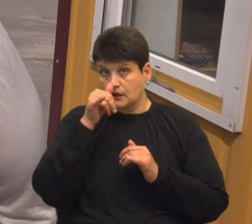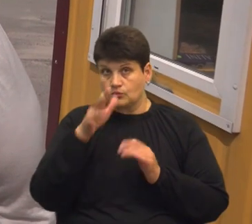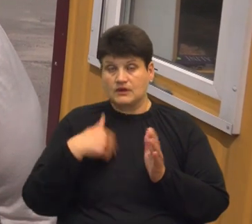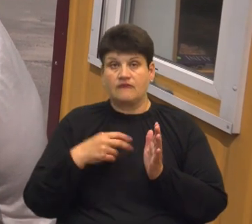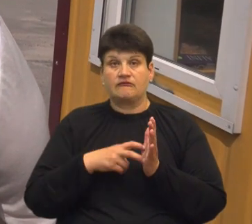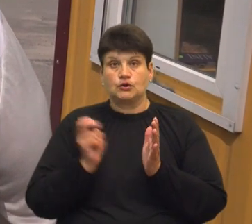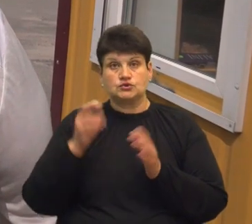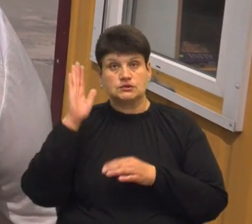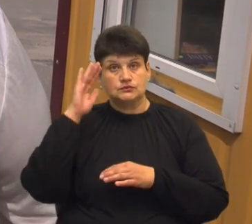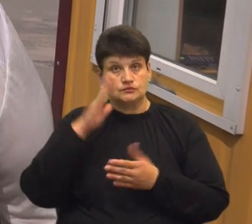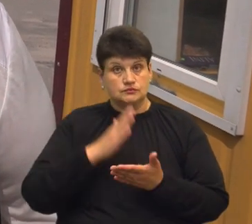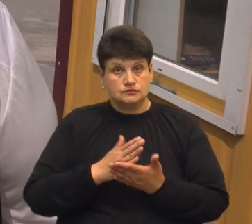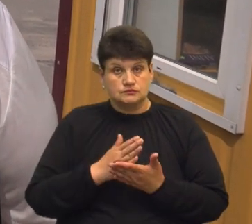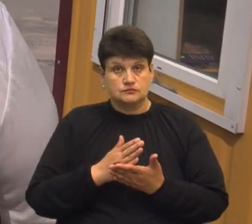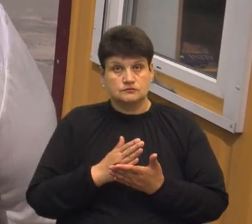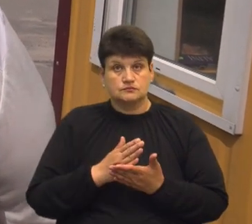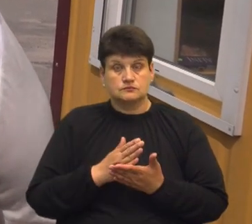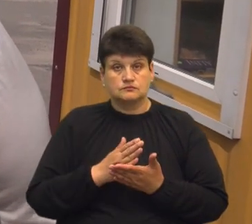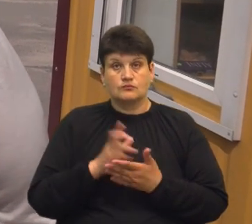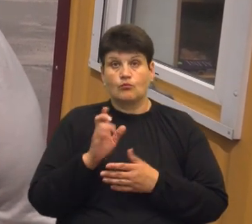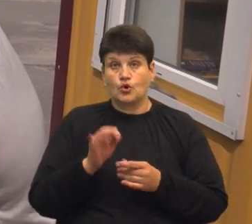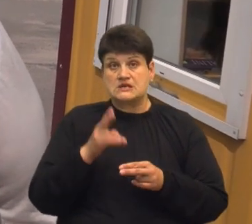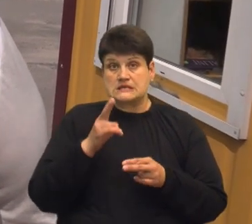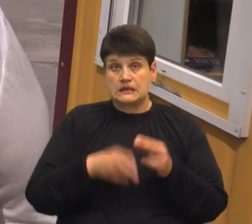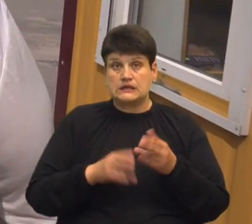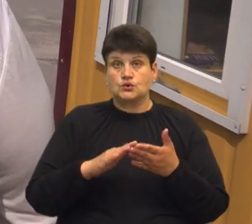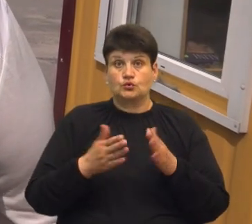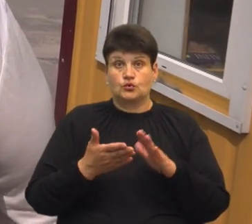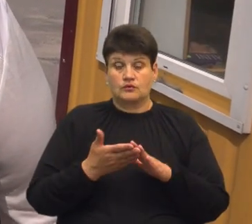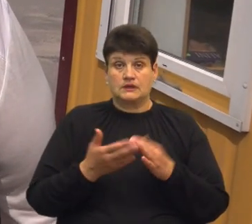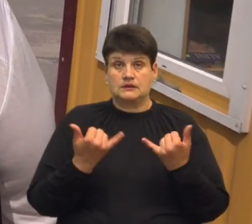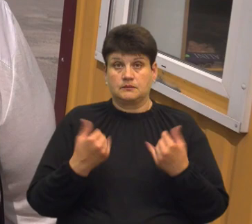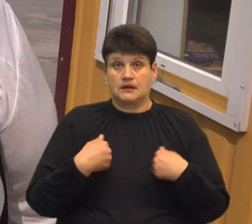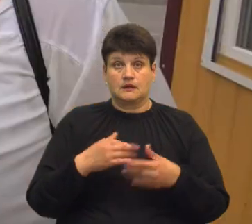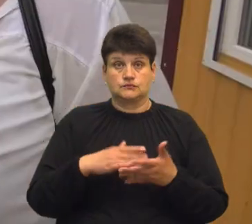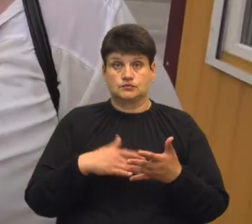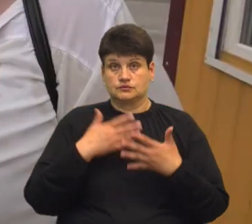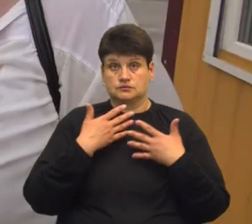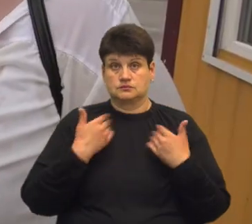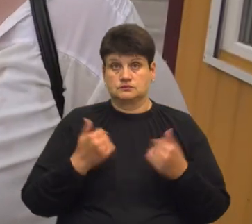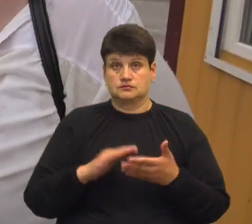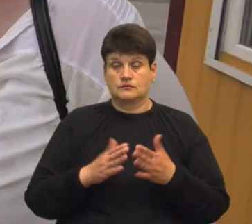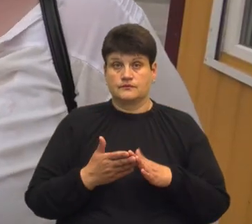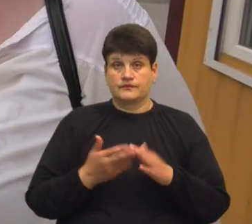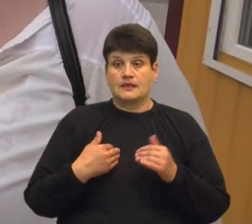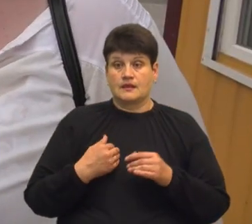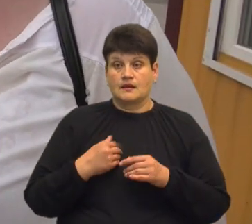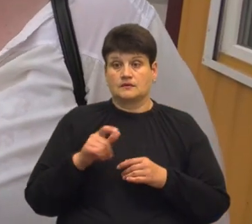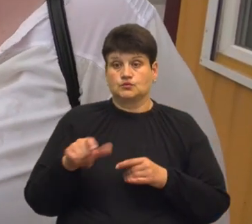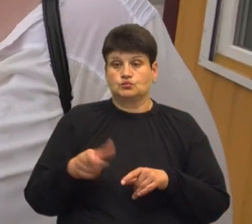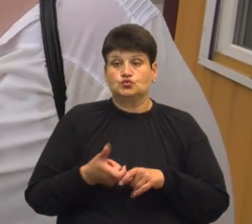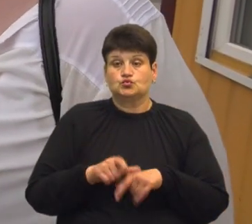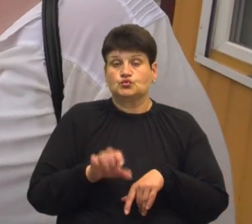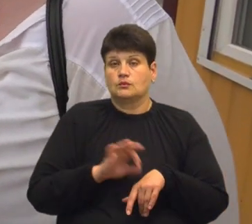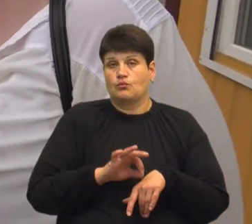воду. А чого нема світла? Ну, бо закінчився договір і вони тепер нам не продовжують договору. Нам, прихожанам, дуже боляче.